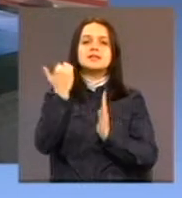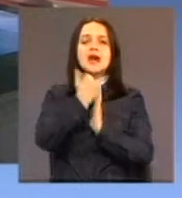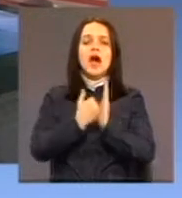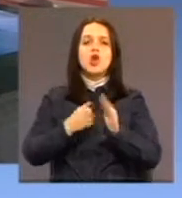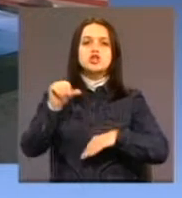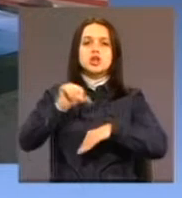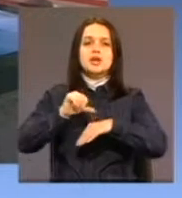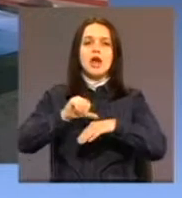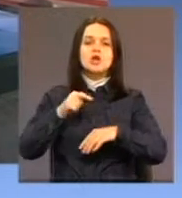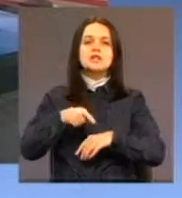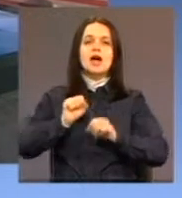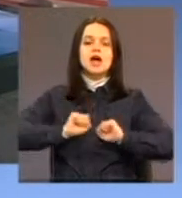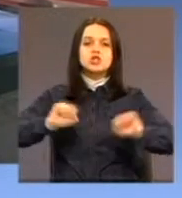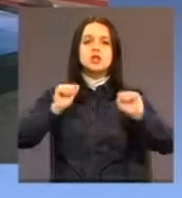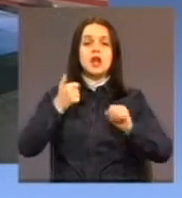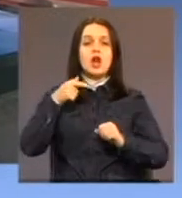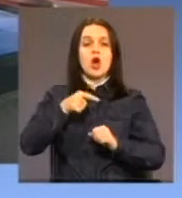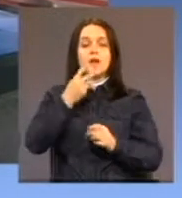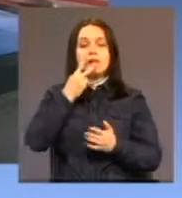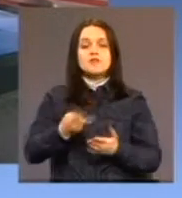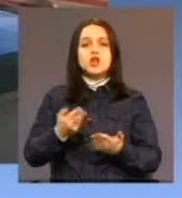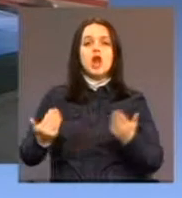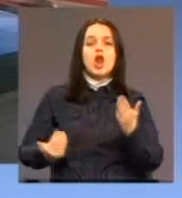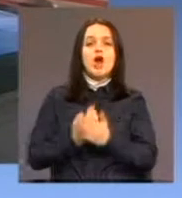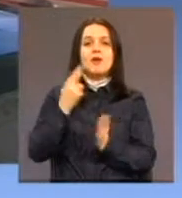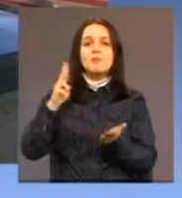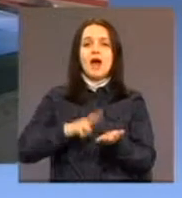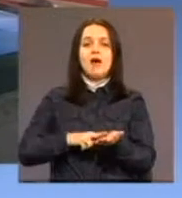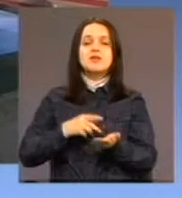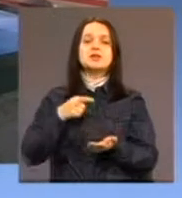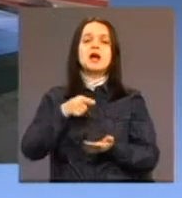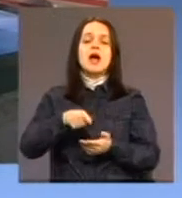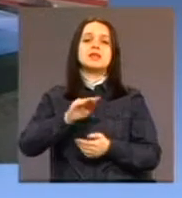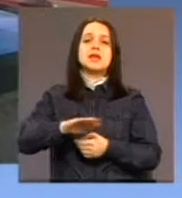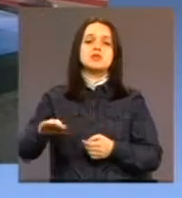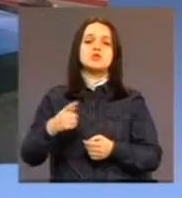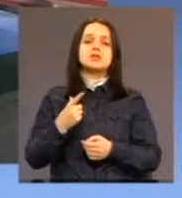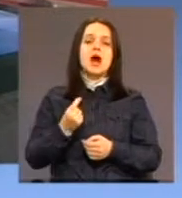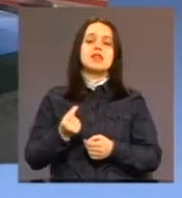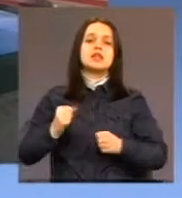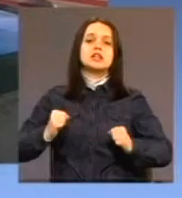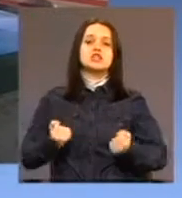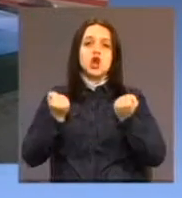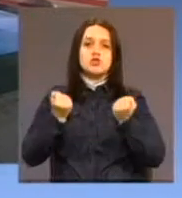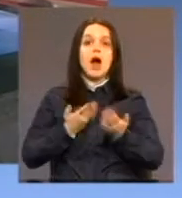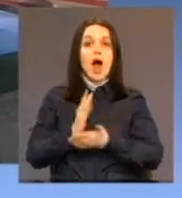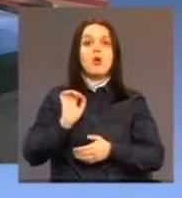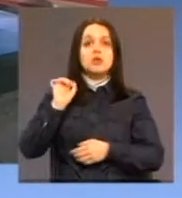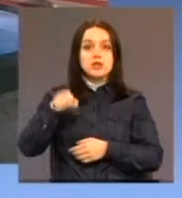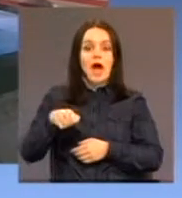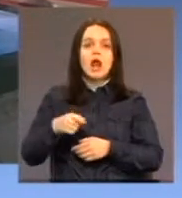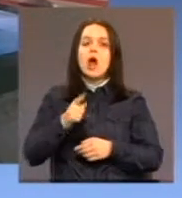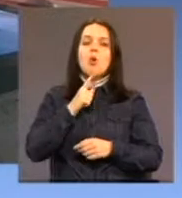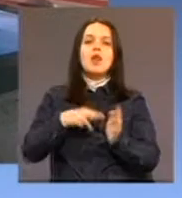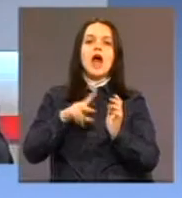zakon predviđa neka nova prava za djecu sa poteškoćama u razvoju i ako da, na koji način se ta prava mogu